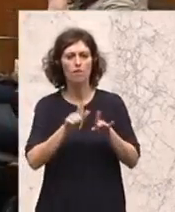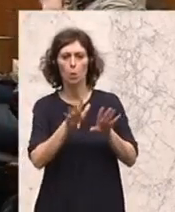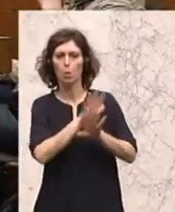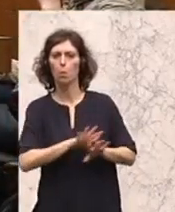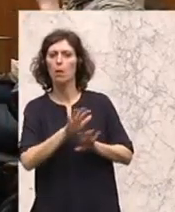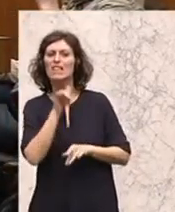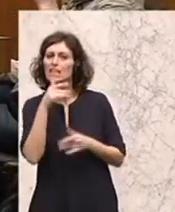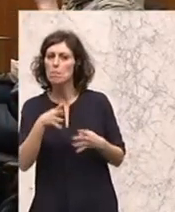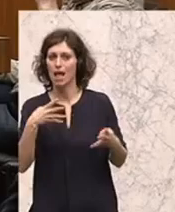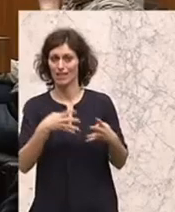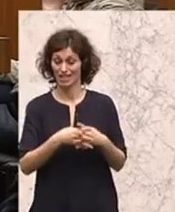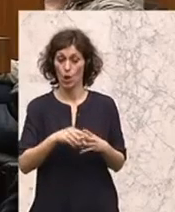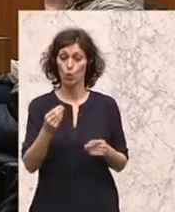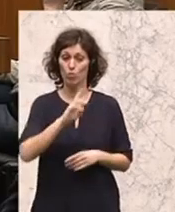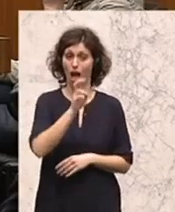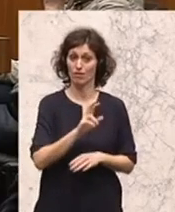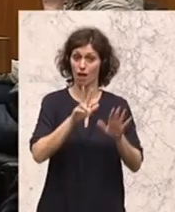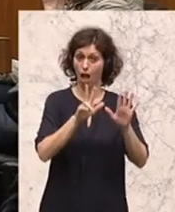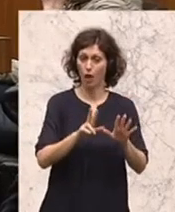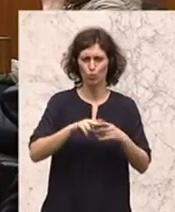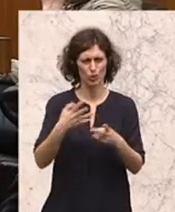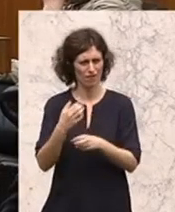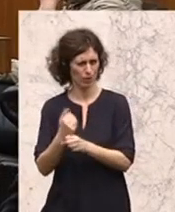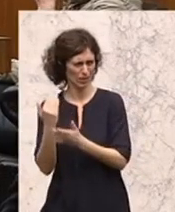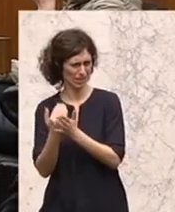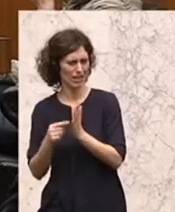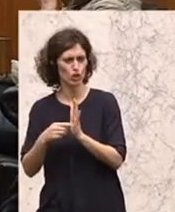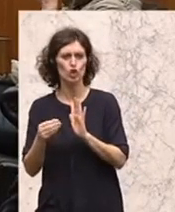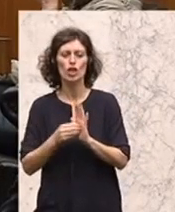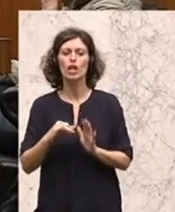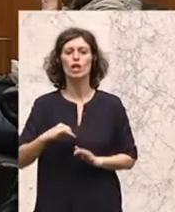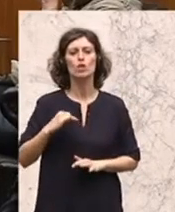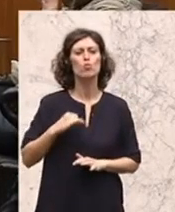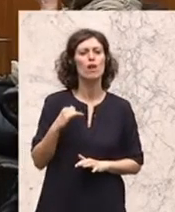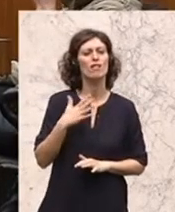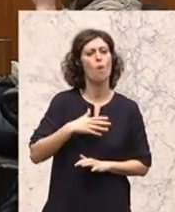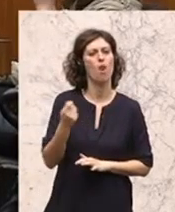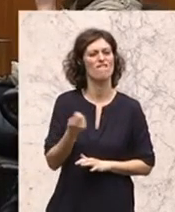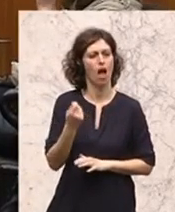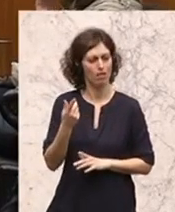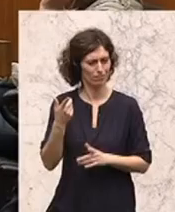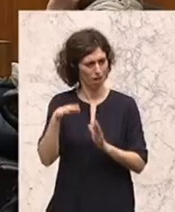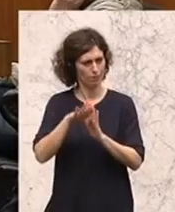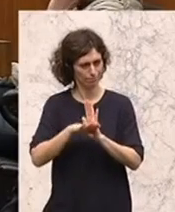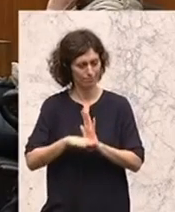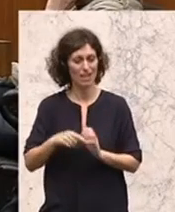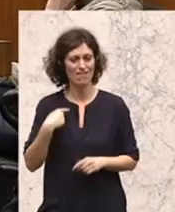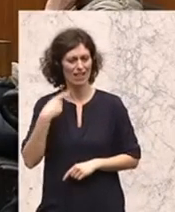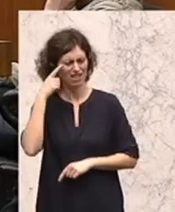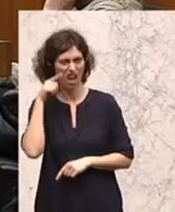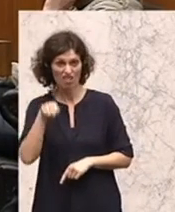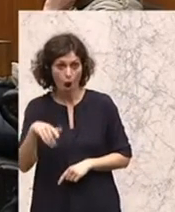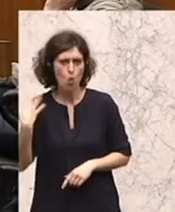im Artikel 8 des Bundesverfassungsgesetzes ist beispielsweise die Jugendwohlfahrt geregelt. Und wenn ich jetzt nur daran denke, wie